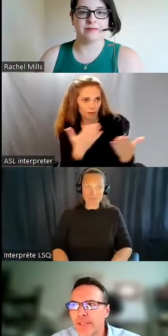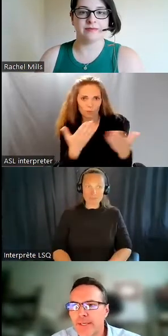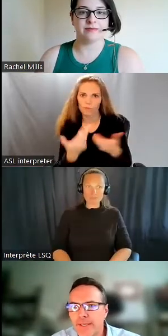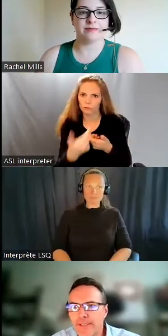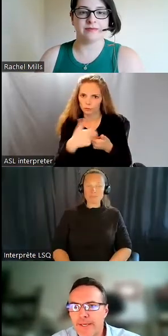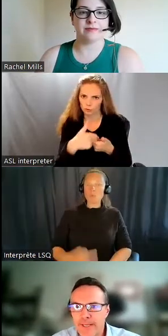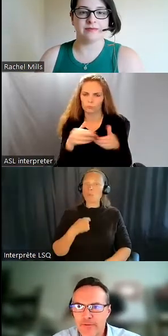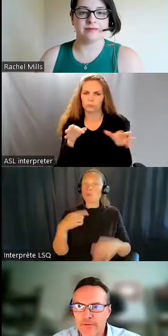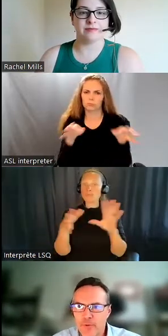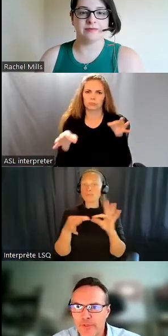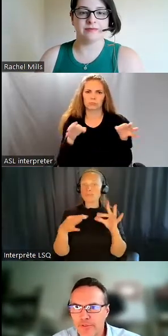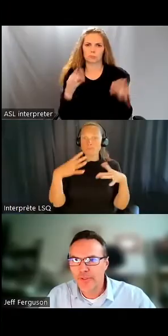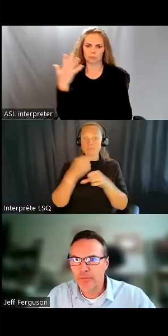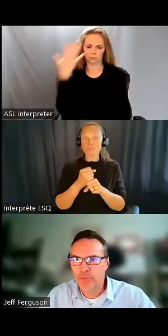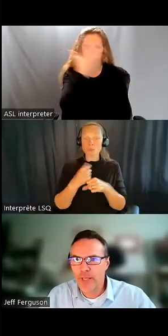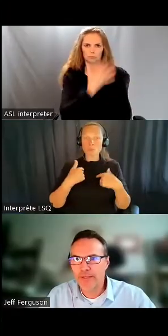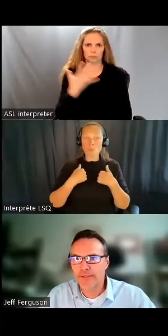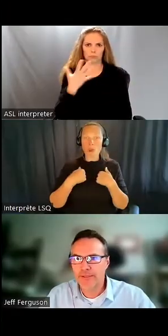dire que je suis un homme blanc.